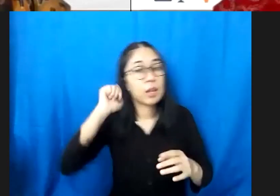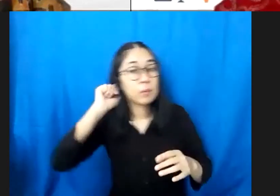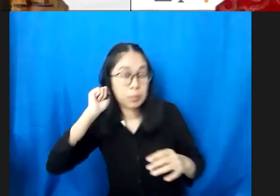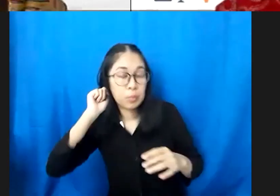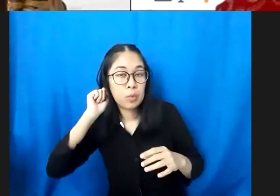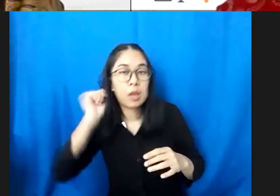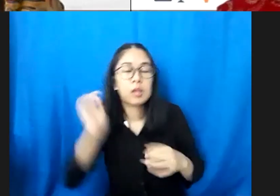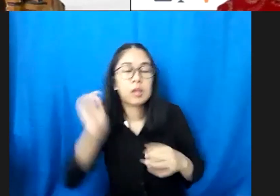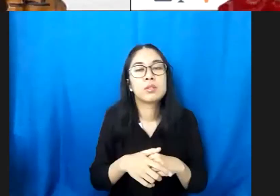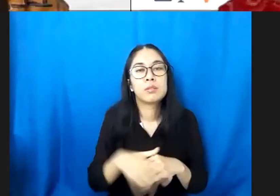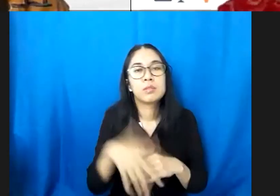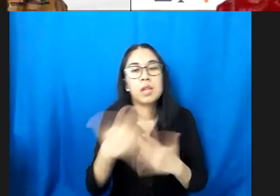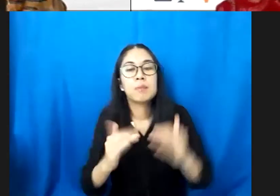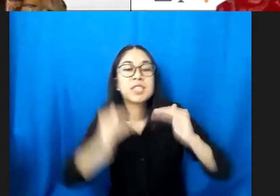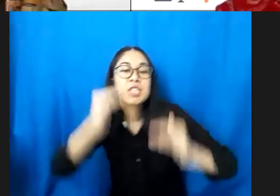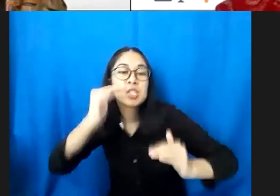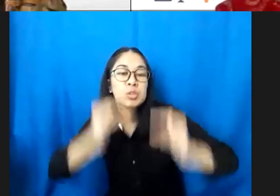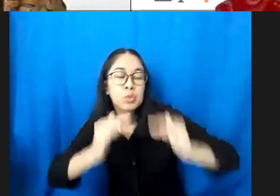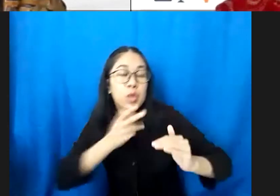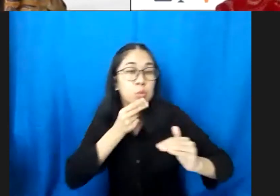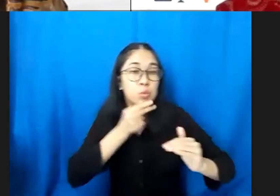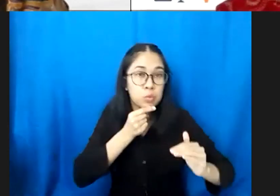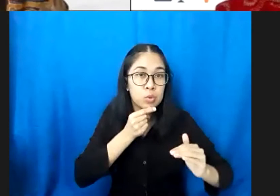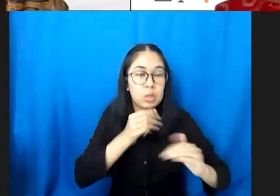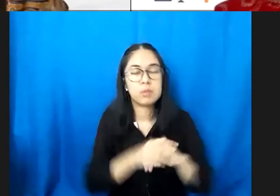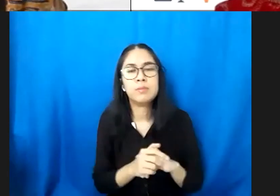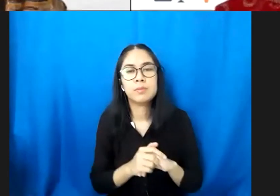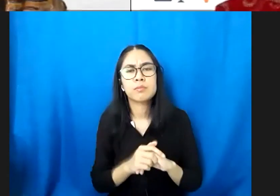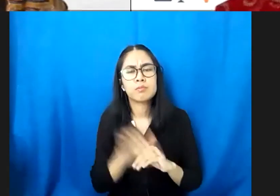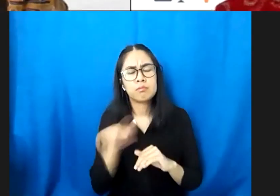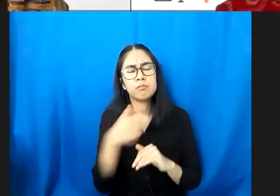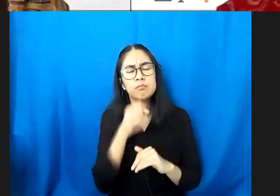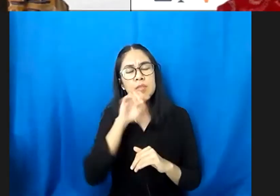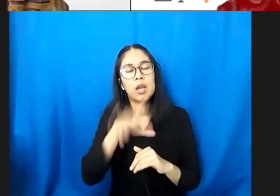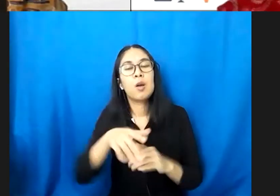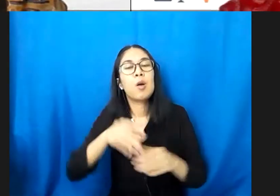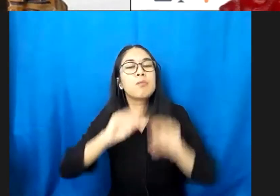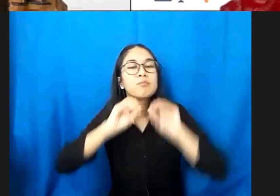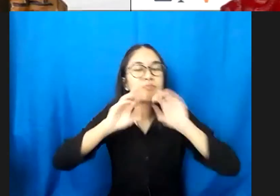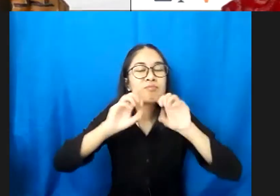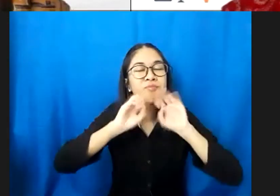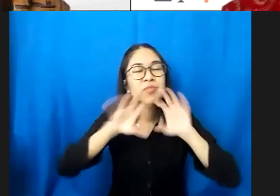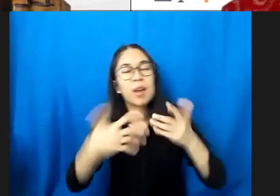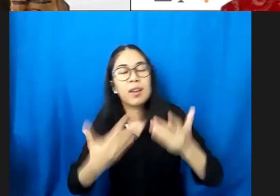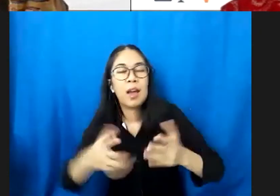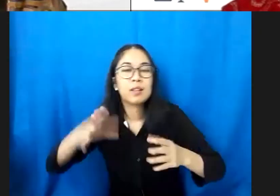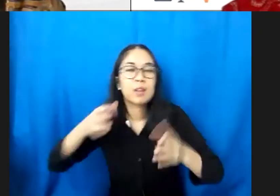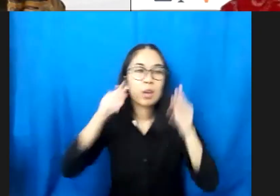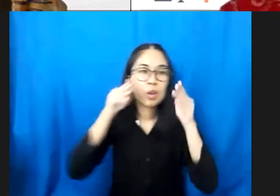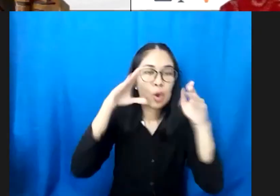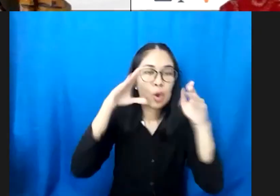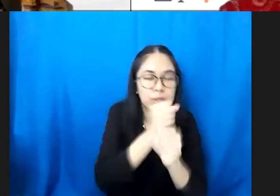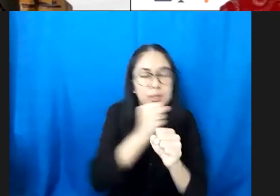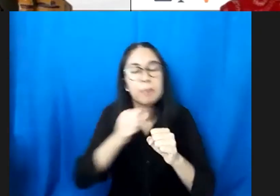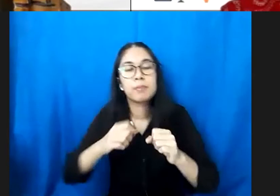anak-anak sesuai dengan umurnya pemahaman dia kita sudah bisa memperkenalkan konsep-konsep kesetara reproduksi secara sederhana jadi